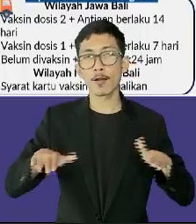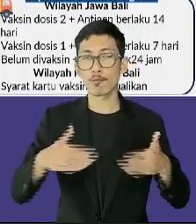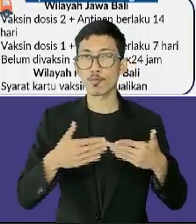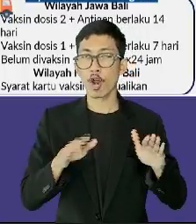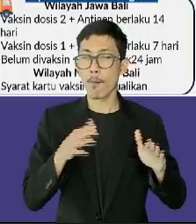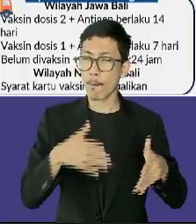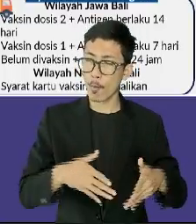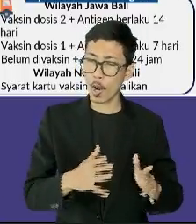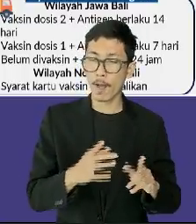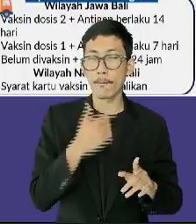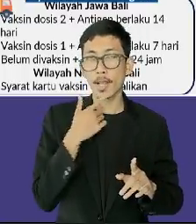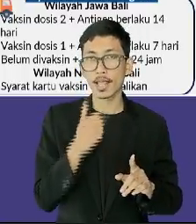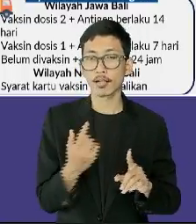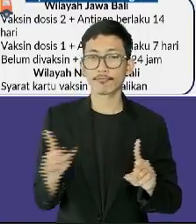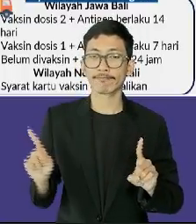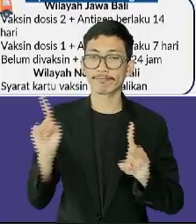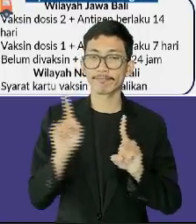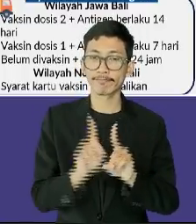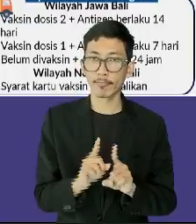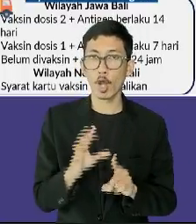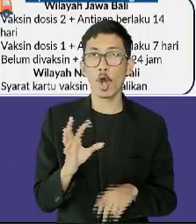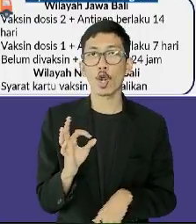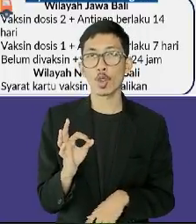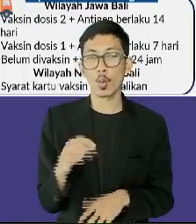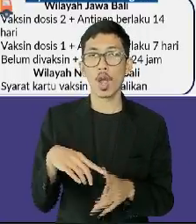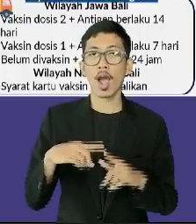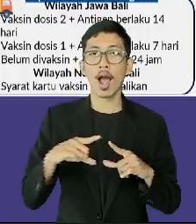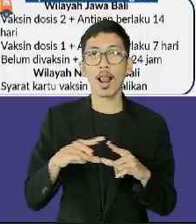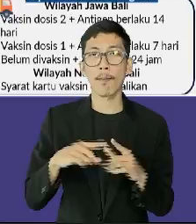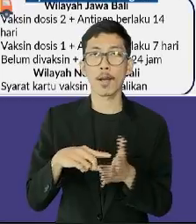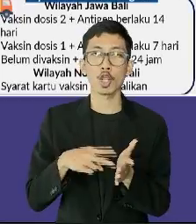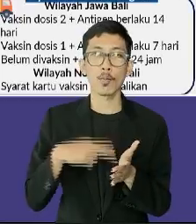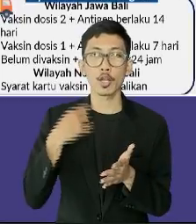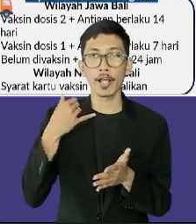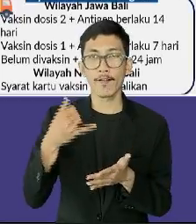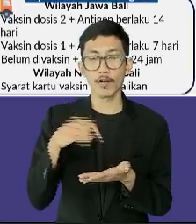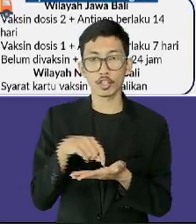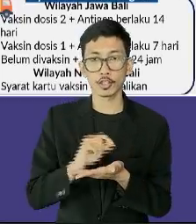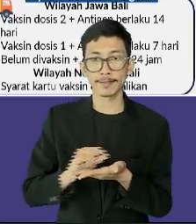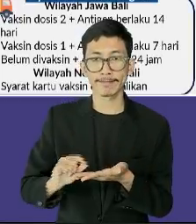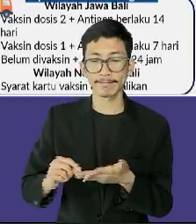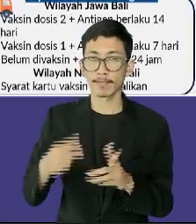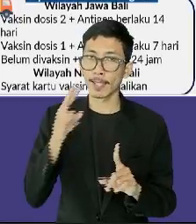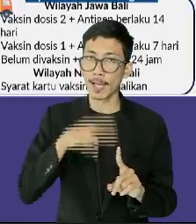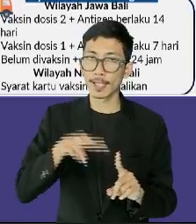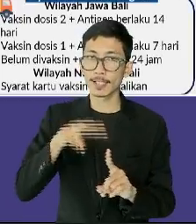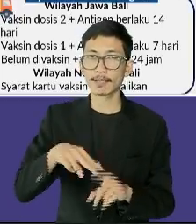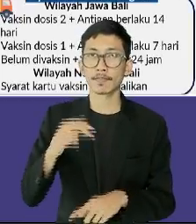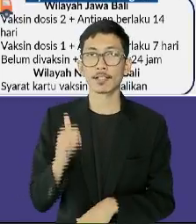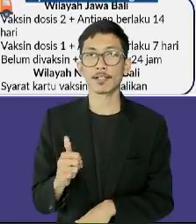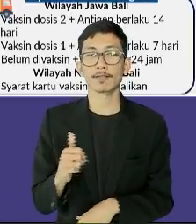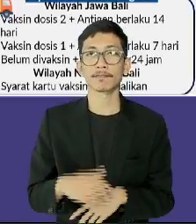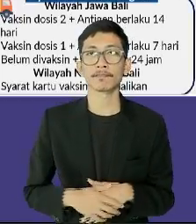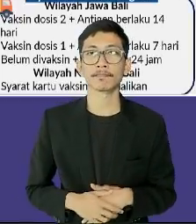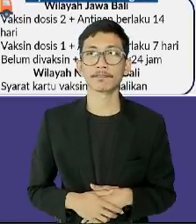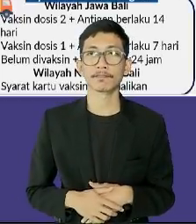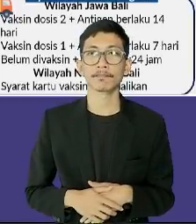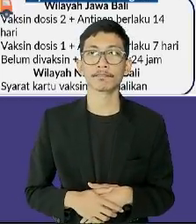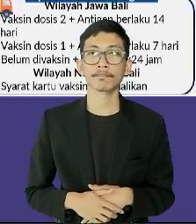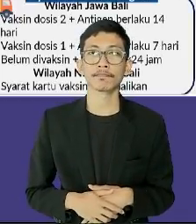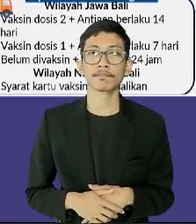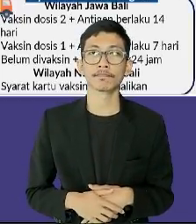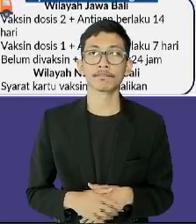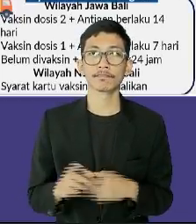orang tua harus mencatatkan alamat dan nomor telepon untuk mendukung upaya tracing. Ketiga,